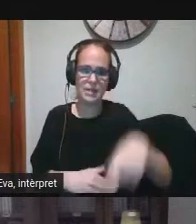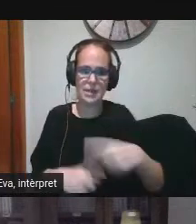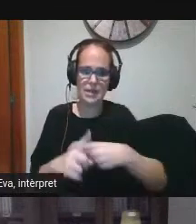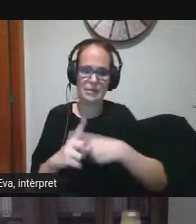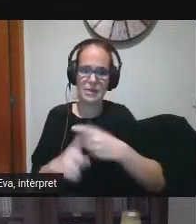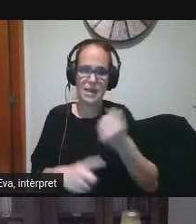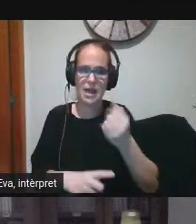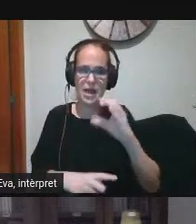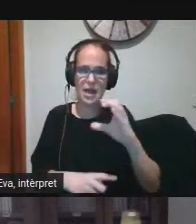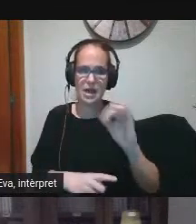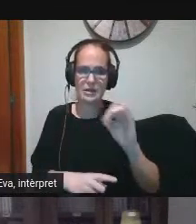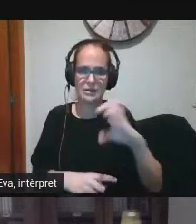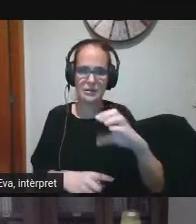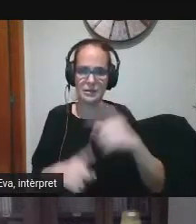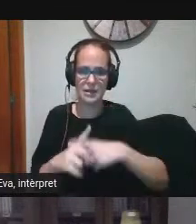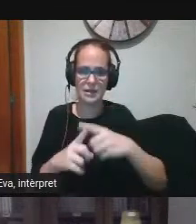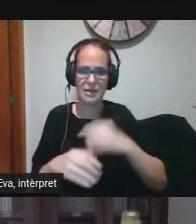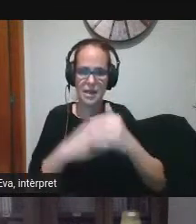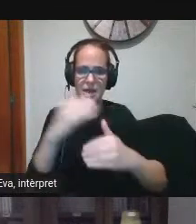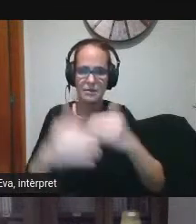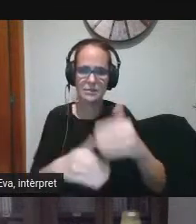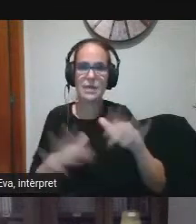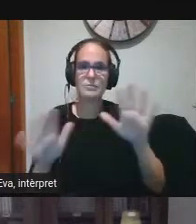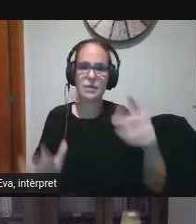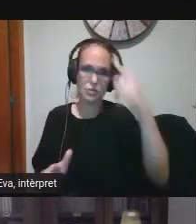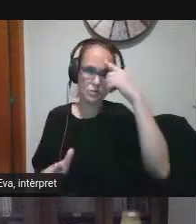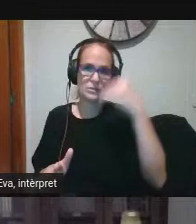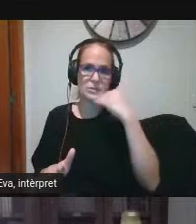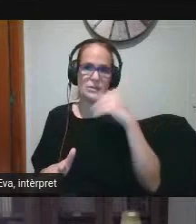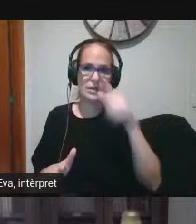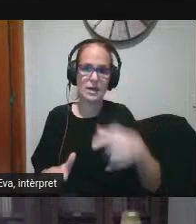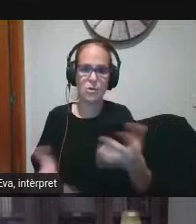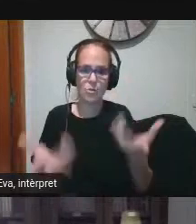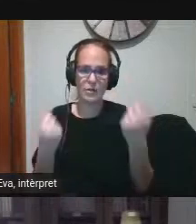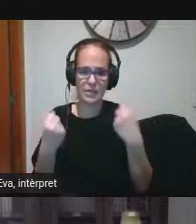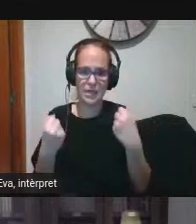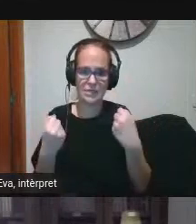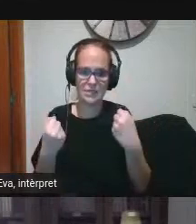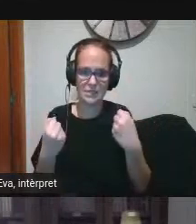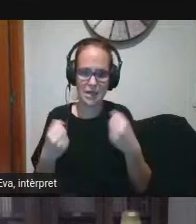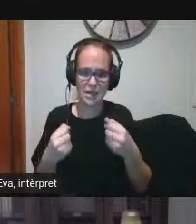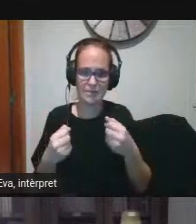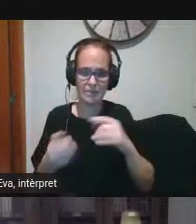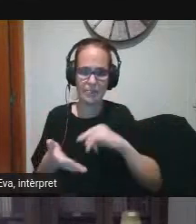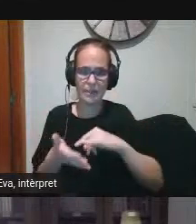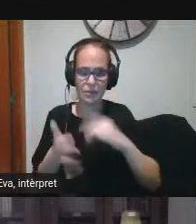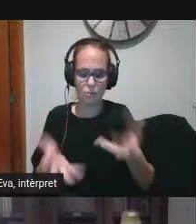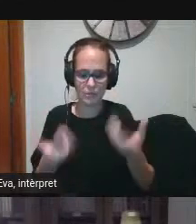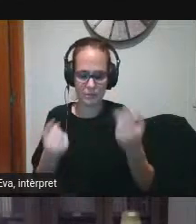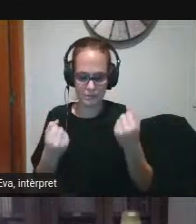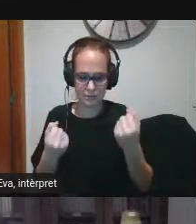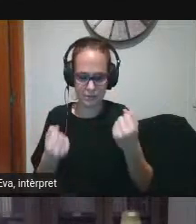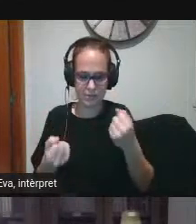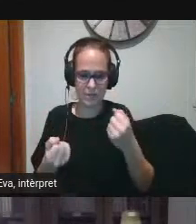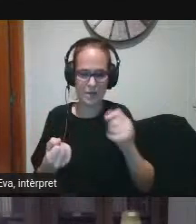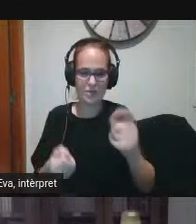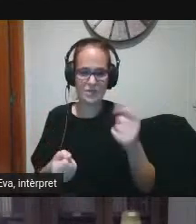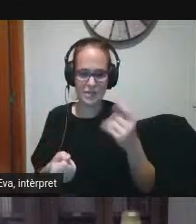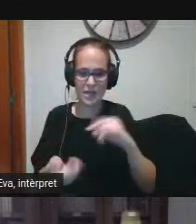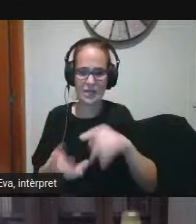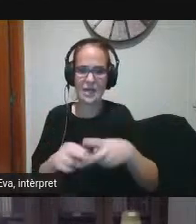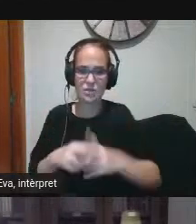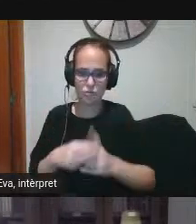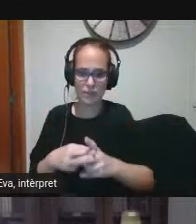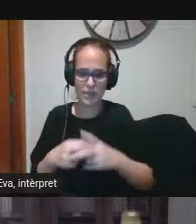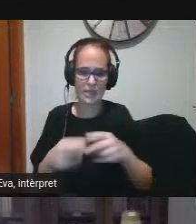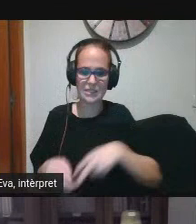nivell avançat tenint en compte però que aquesta competència digital instrumental és molt genèrica perquè està dirigida